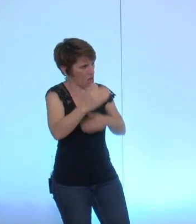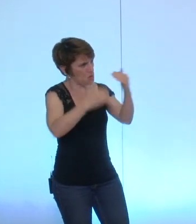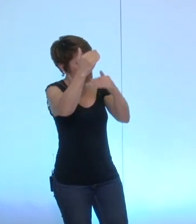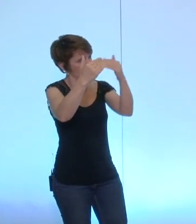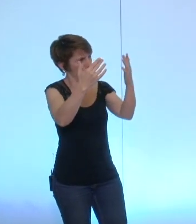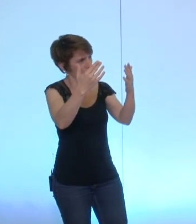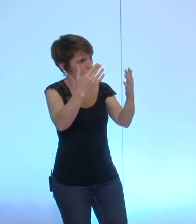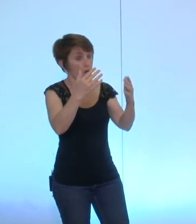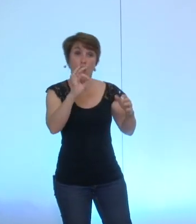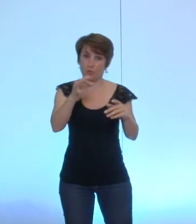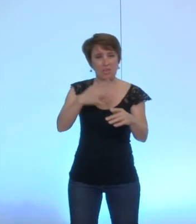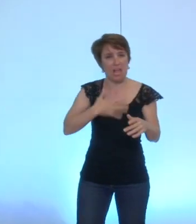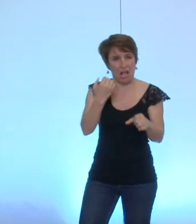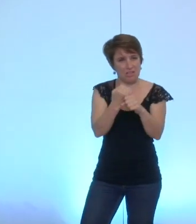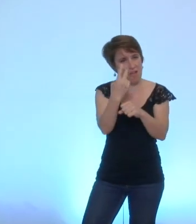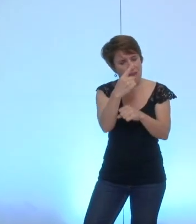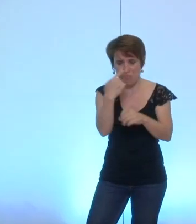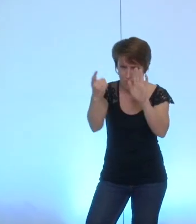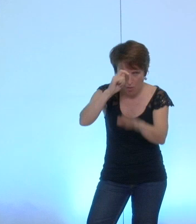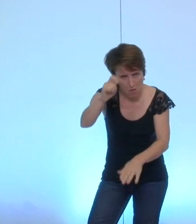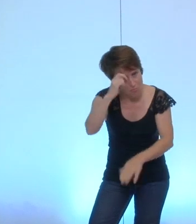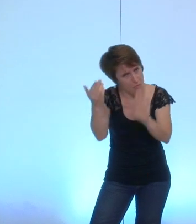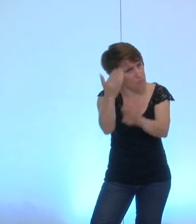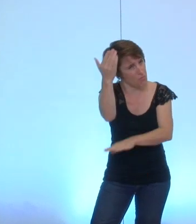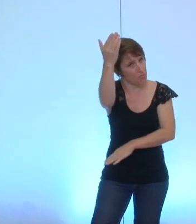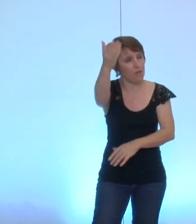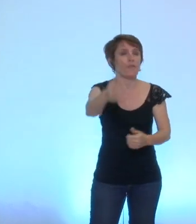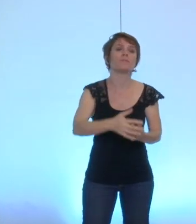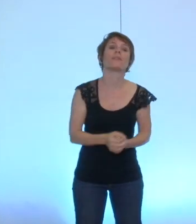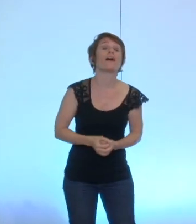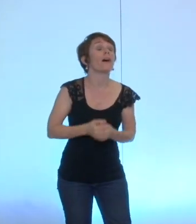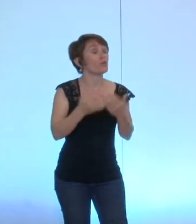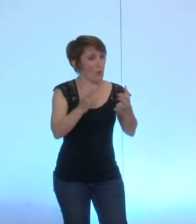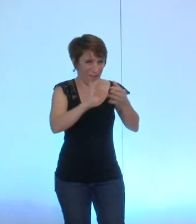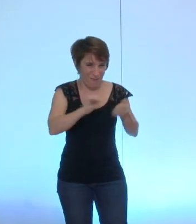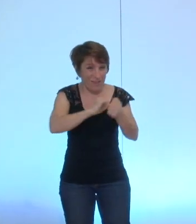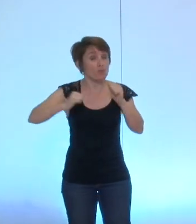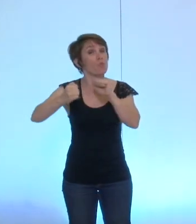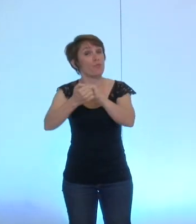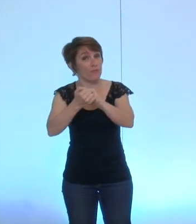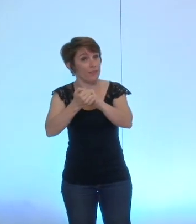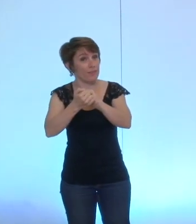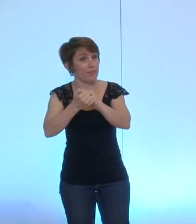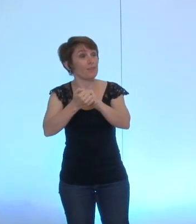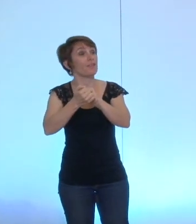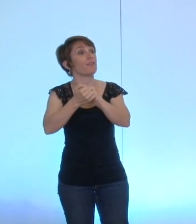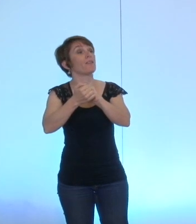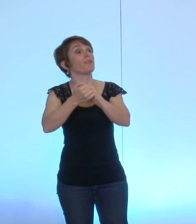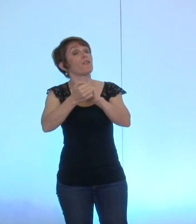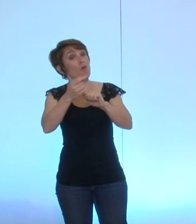le notons tous donc nous modifions après accord par après en avoir informé qui est pour